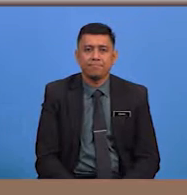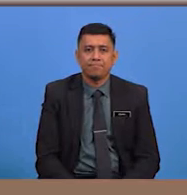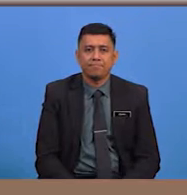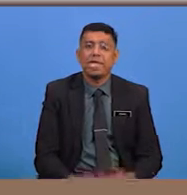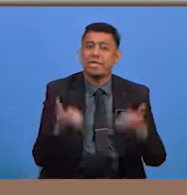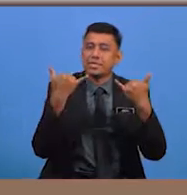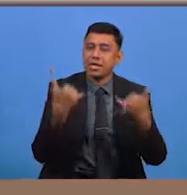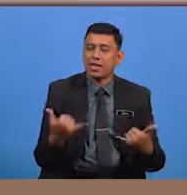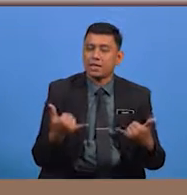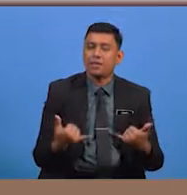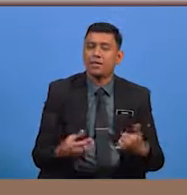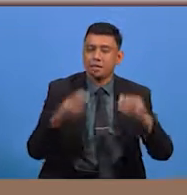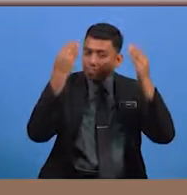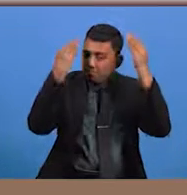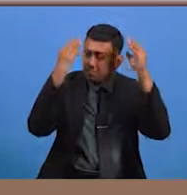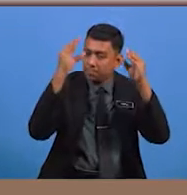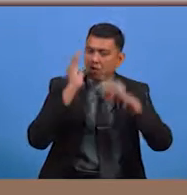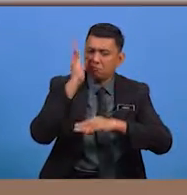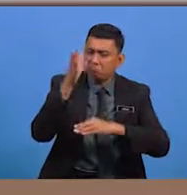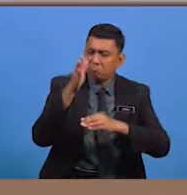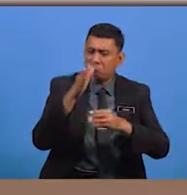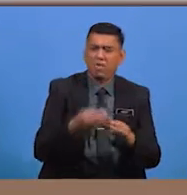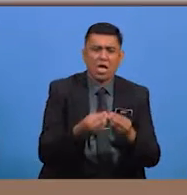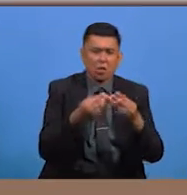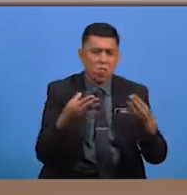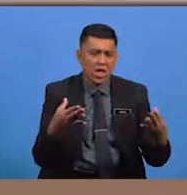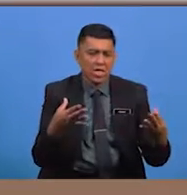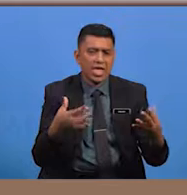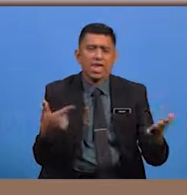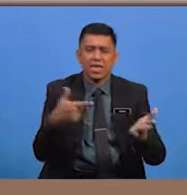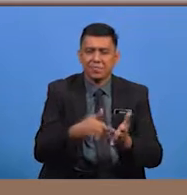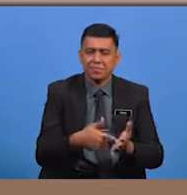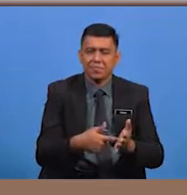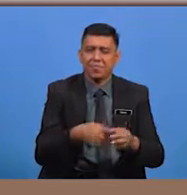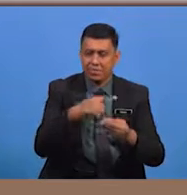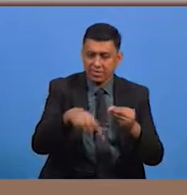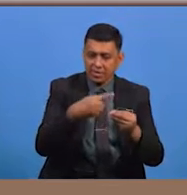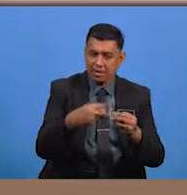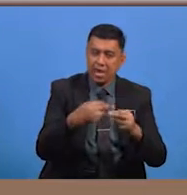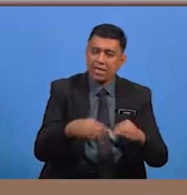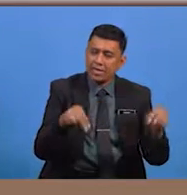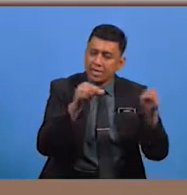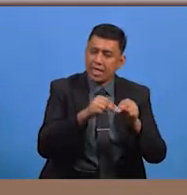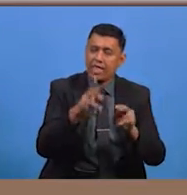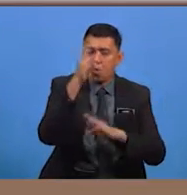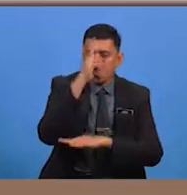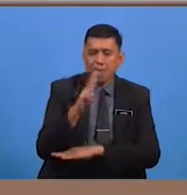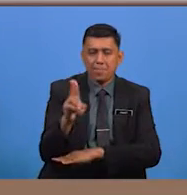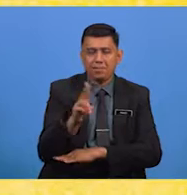Sekarang, cikgu akan huraikan dengan lebih lanjut Tentang nilai keagamaan